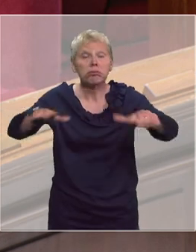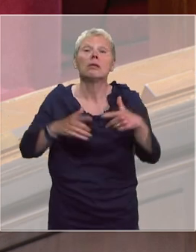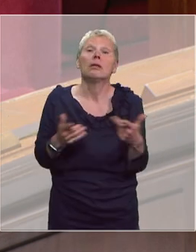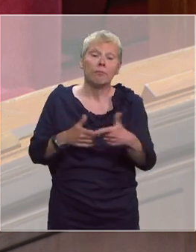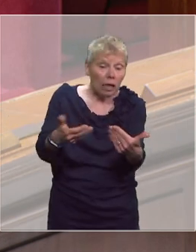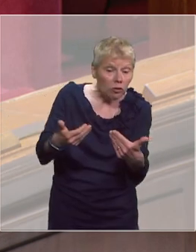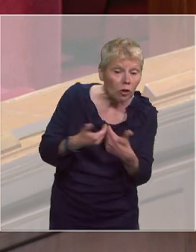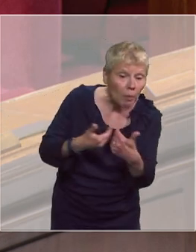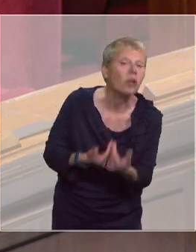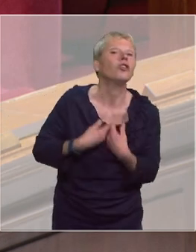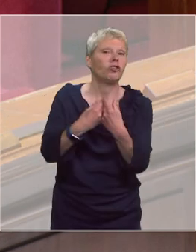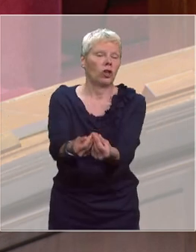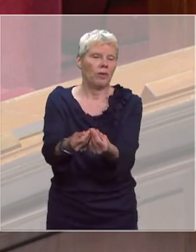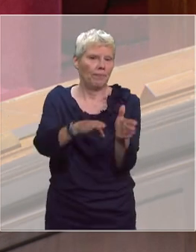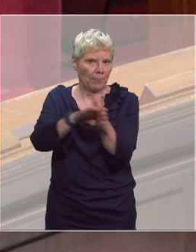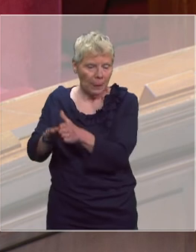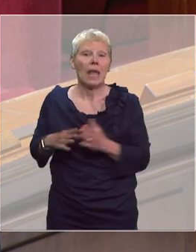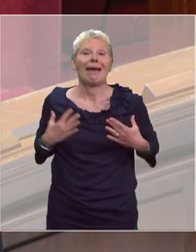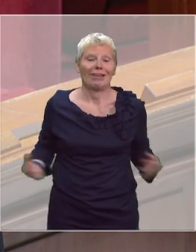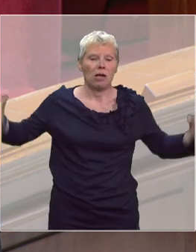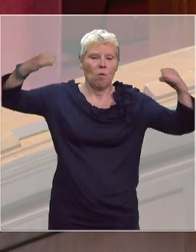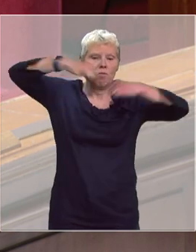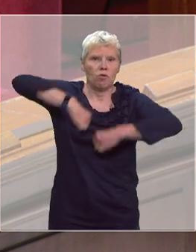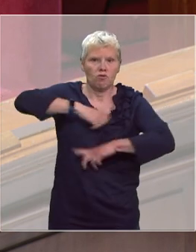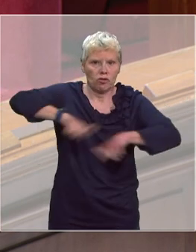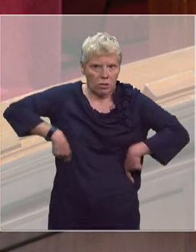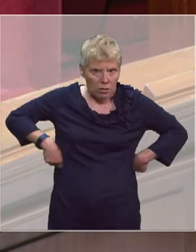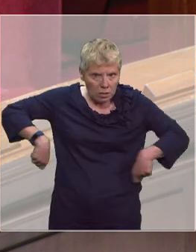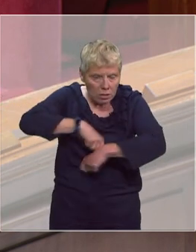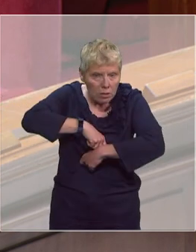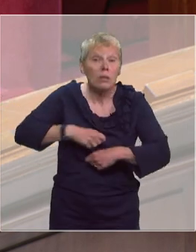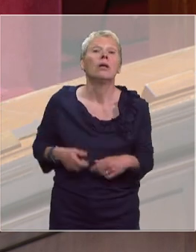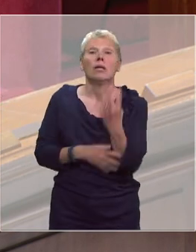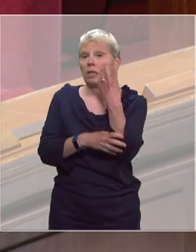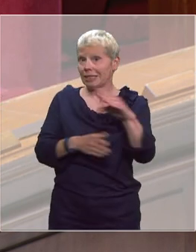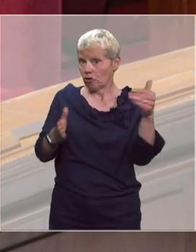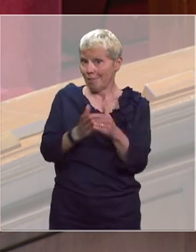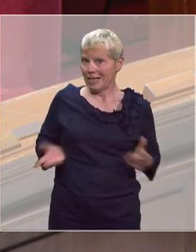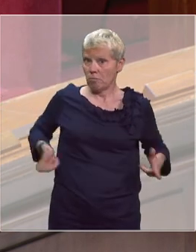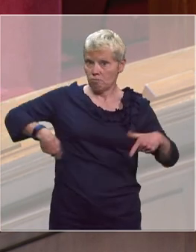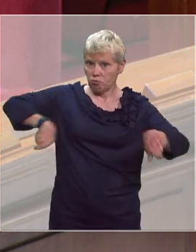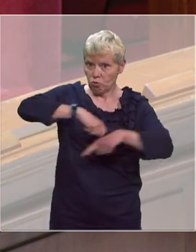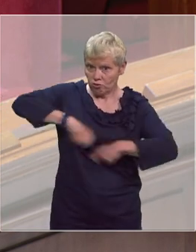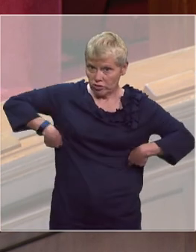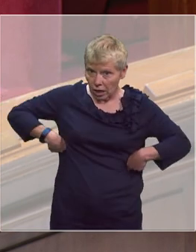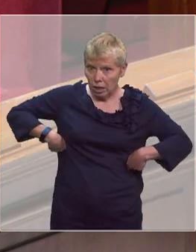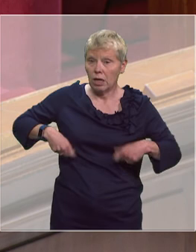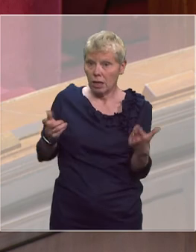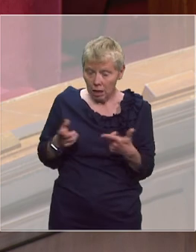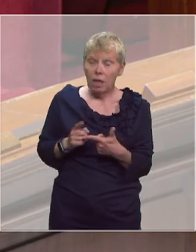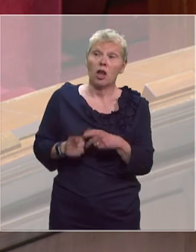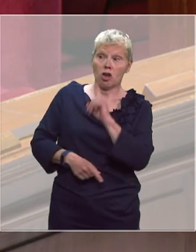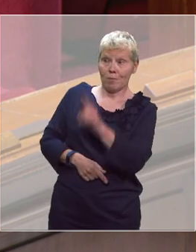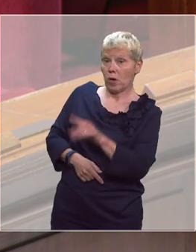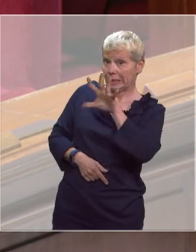en leur direction. Posez la question des blouses, des sur-blouses. Nous avons distribué 400 000 blouses supplémentaires. Nous avons commandé 5